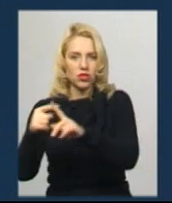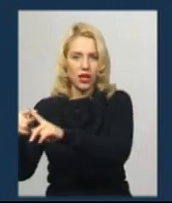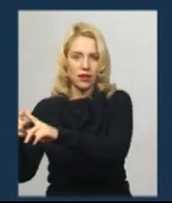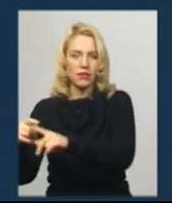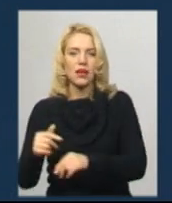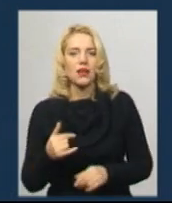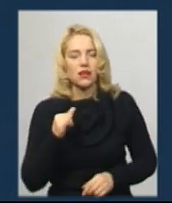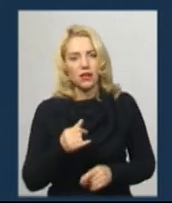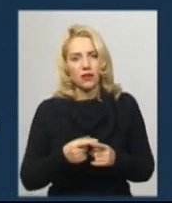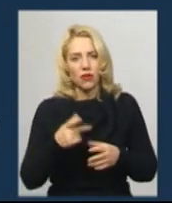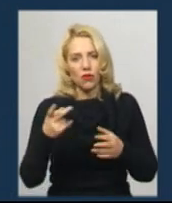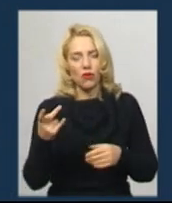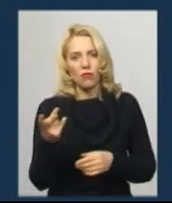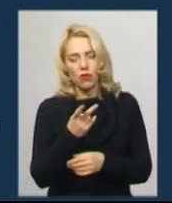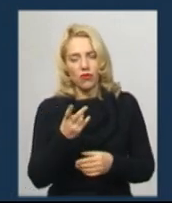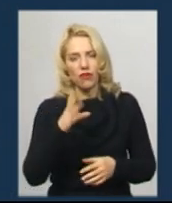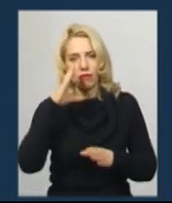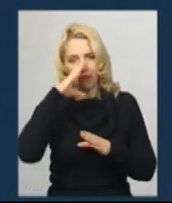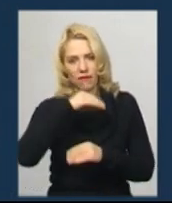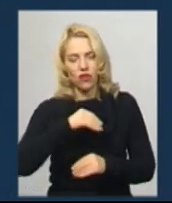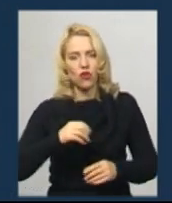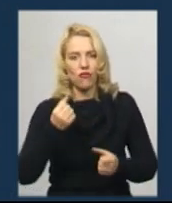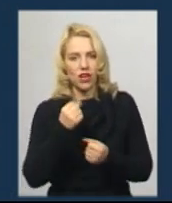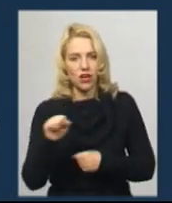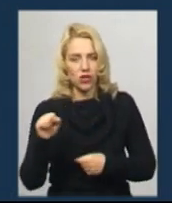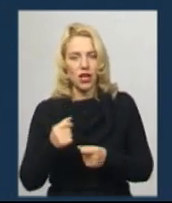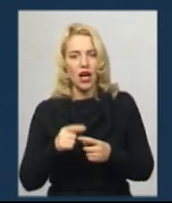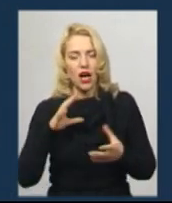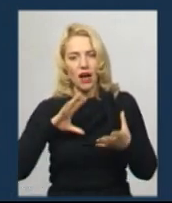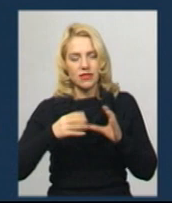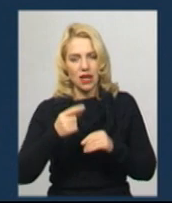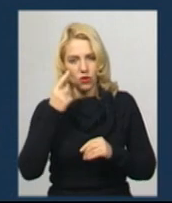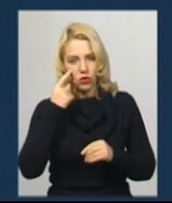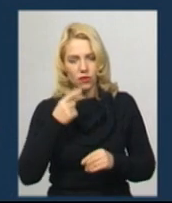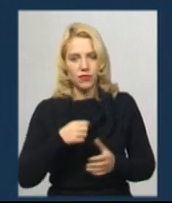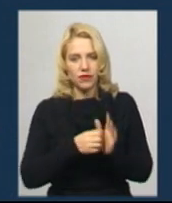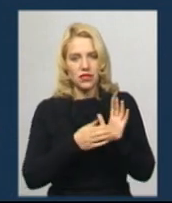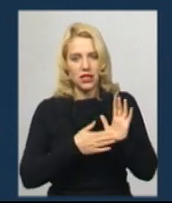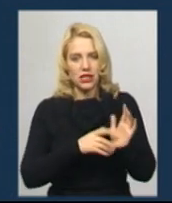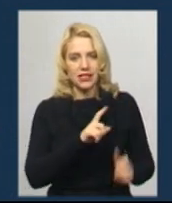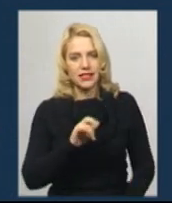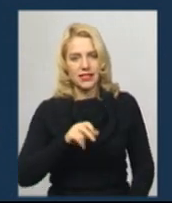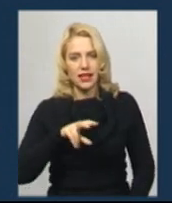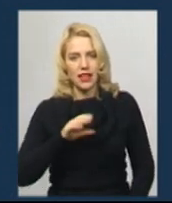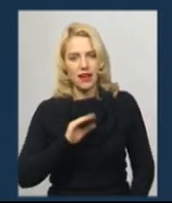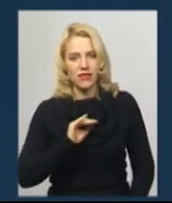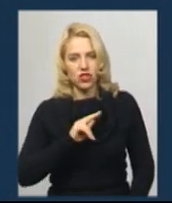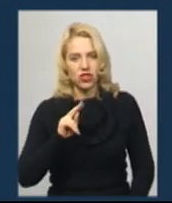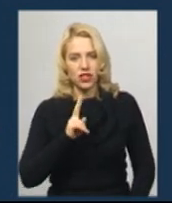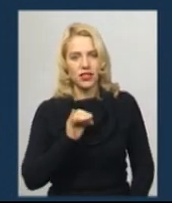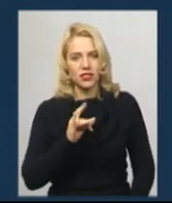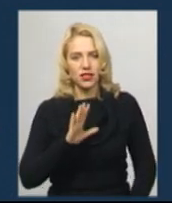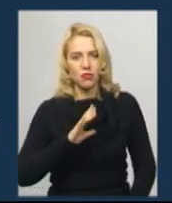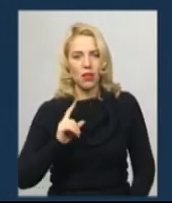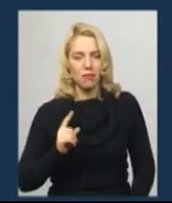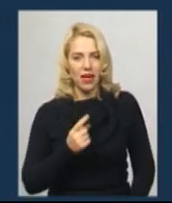в праві вони впевнено виграли, а в особистому залі, коли відзначилась Гилевич Кристіна, вона була першою